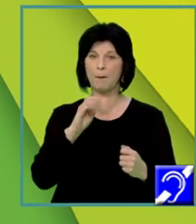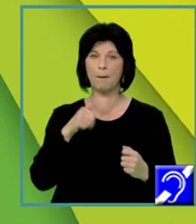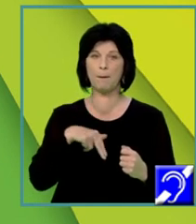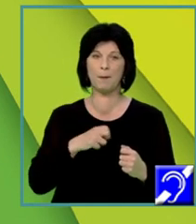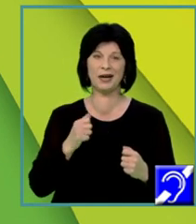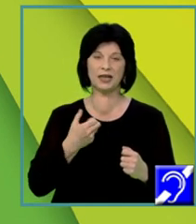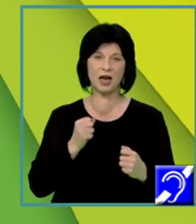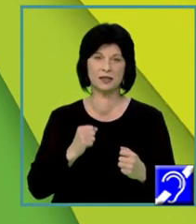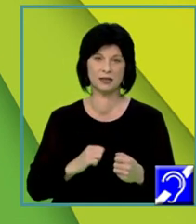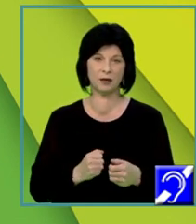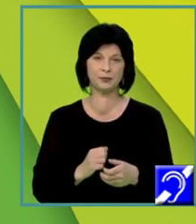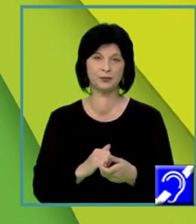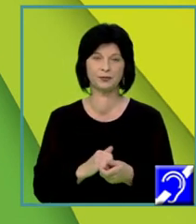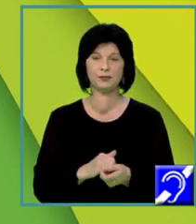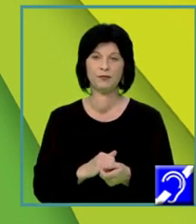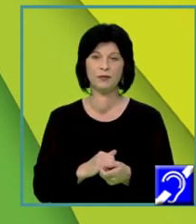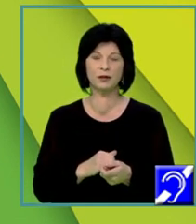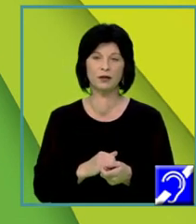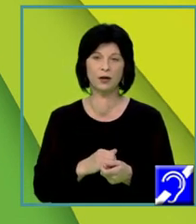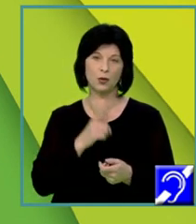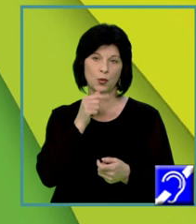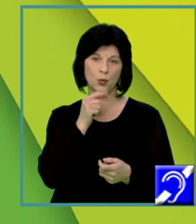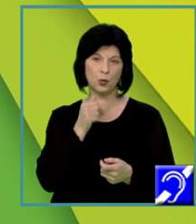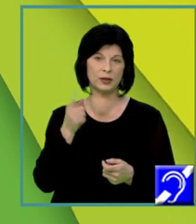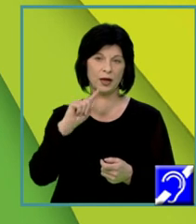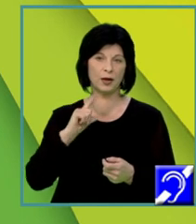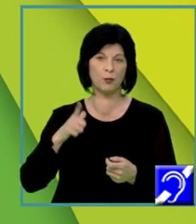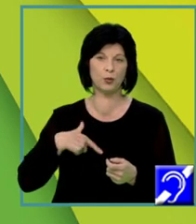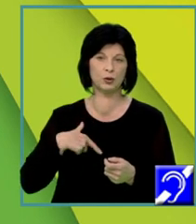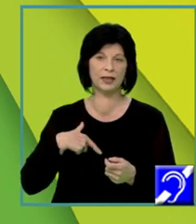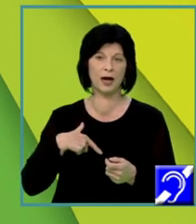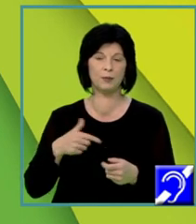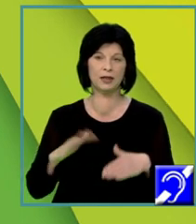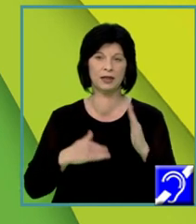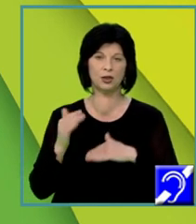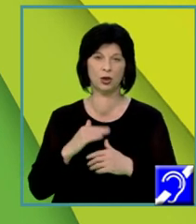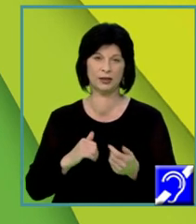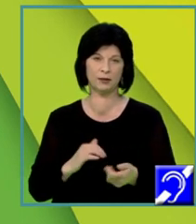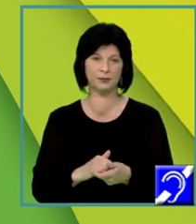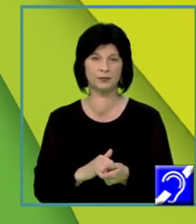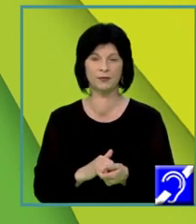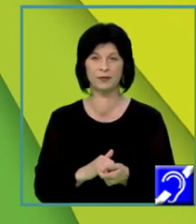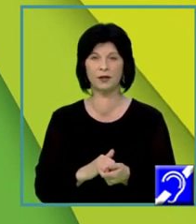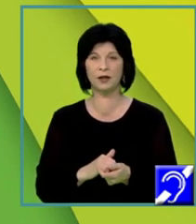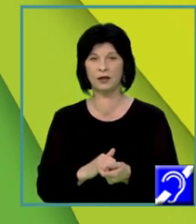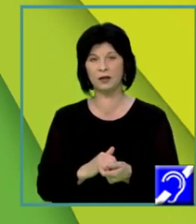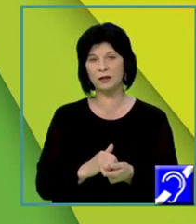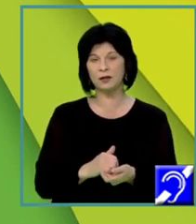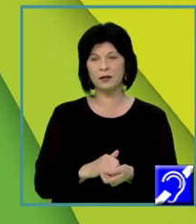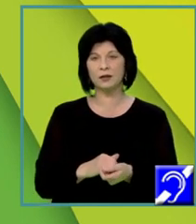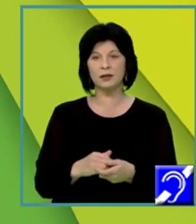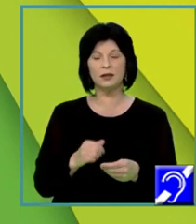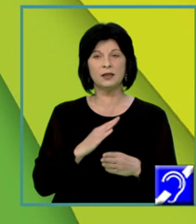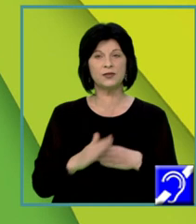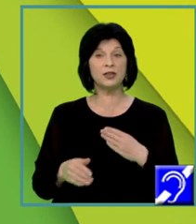porțiune cu apă curată, unde puteai nota. De mare prestigiu se bucura pe vremea când eram copil frumosul joc al oinei. Sfârșitul